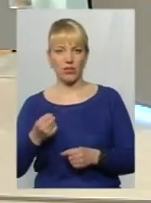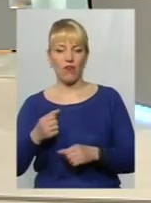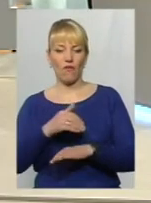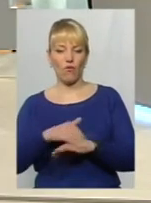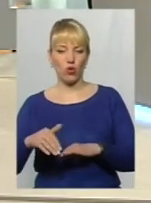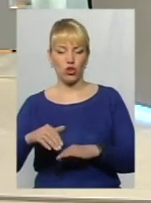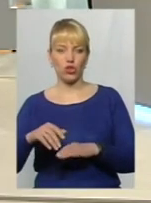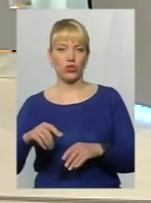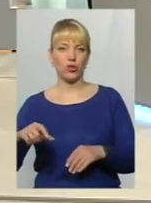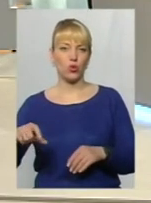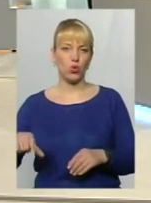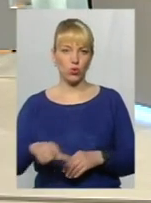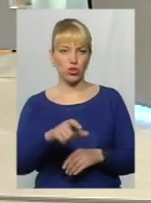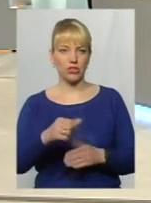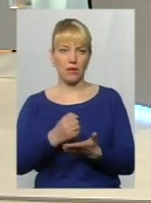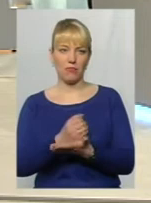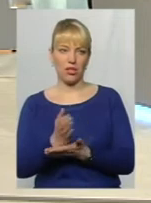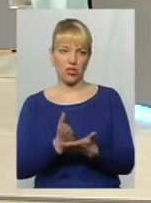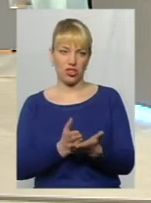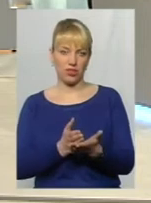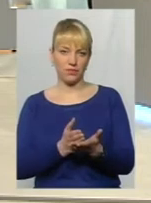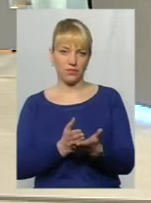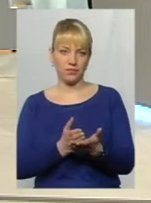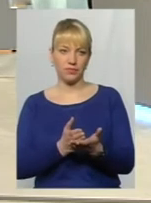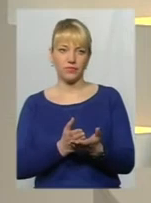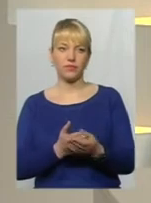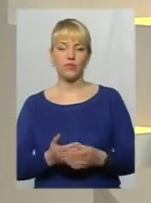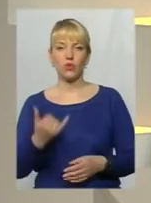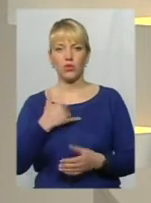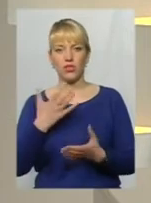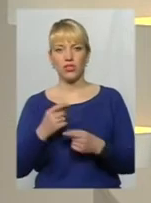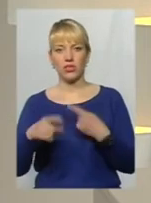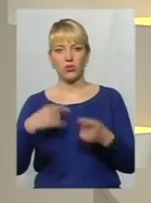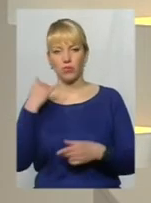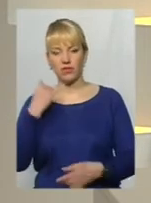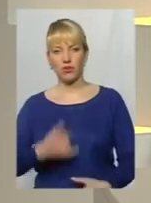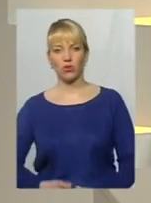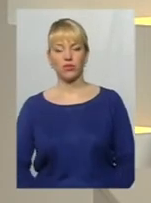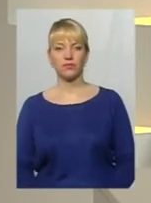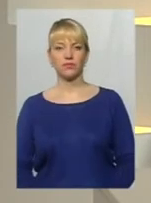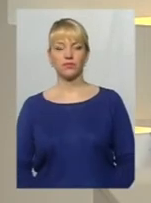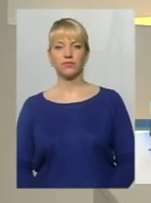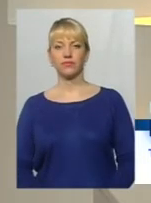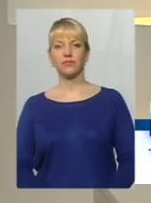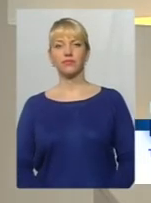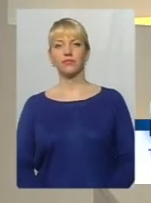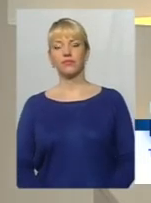Тобто, в принципі, тільки житлово-комунальне господарство замовляє? У нас є ще один дзвінок у студію, давайте послухаємо. Доброго дня.